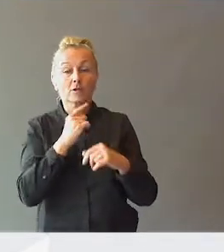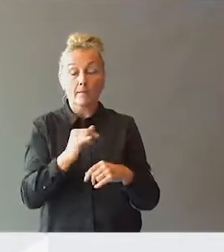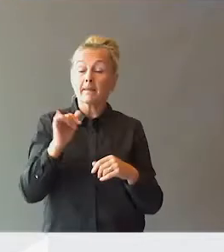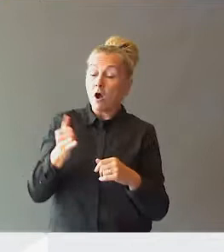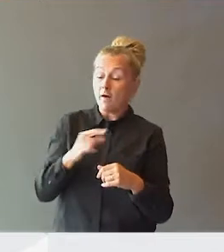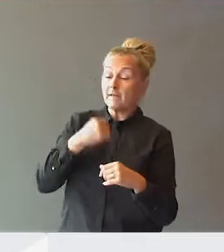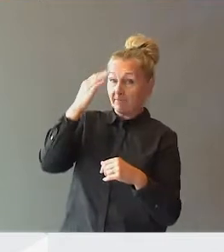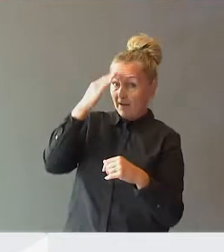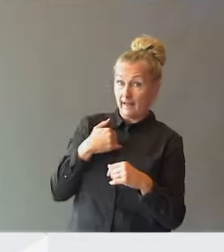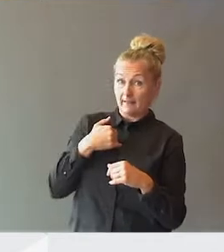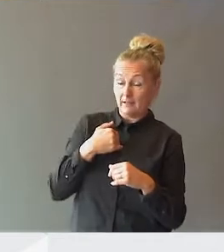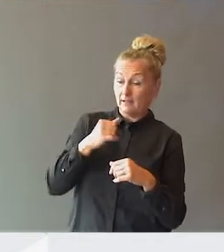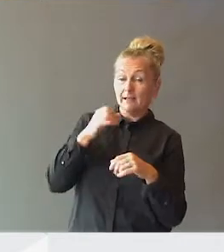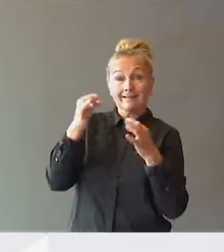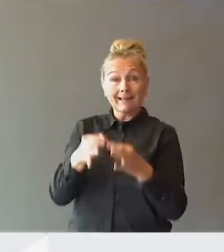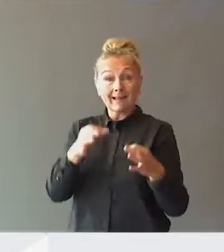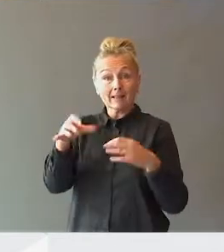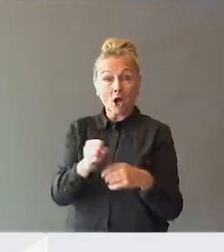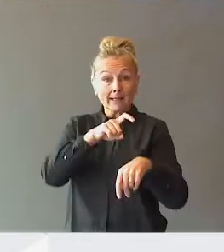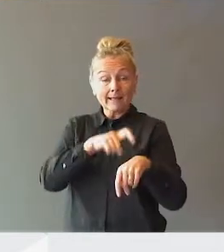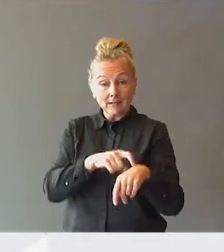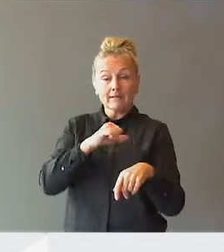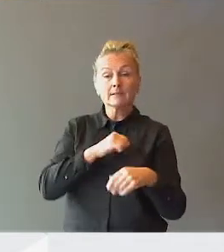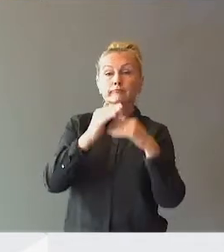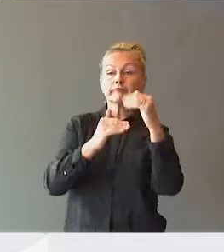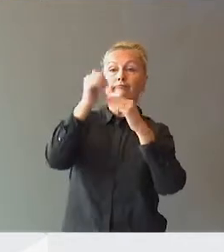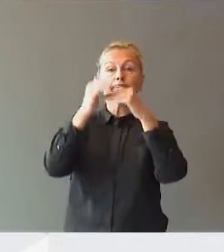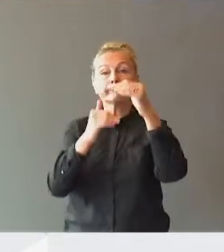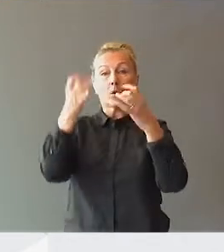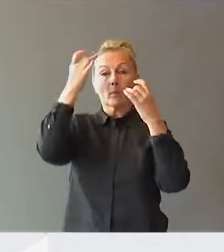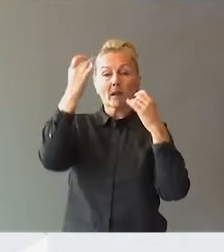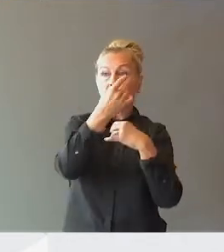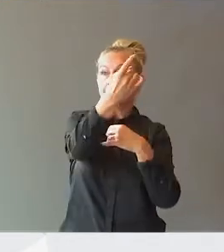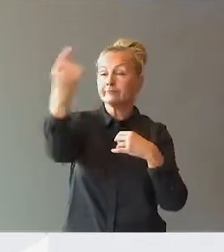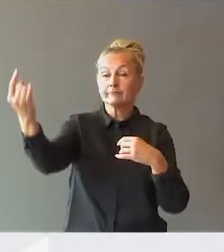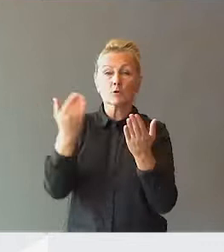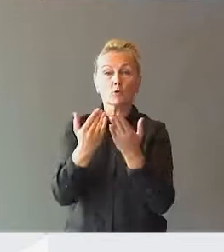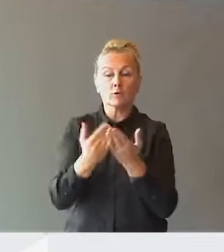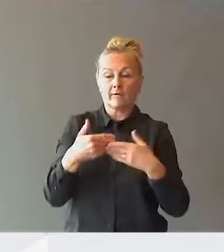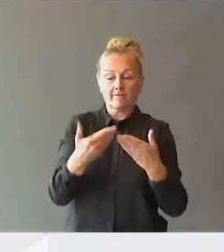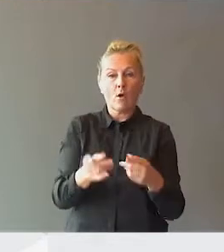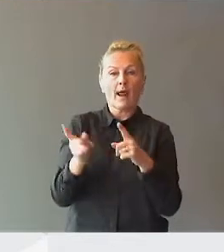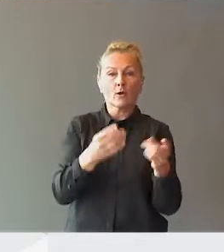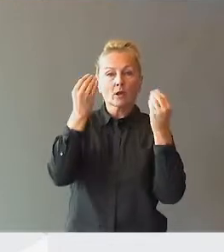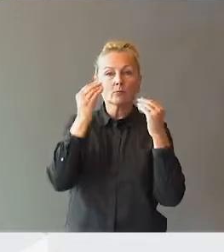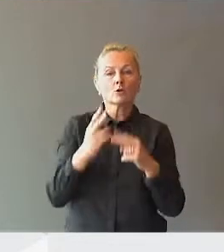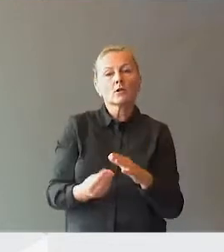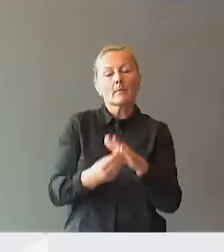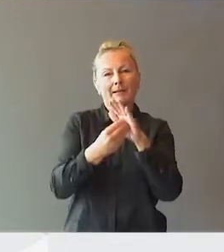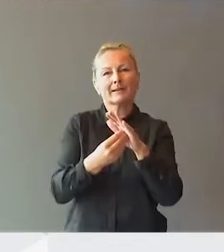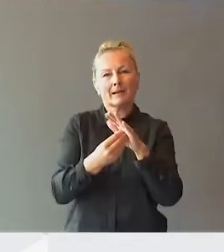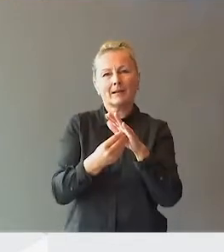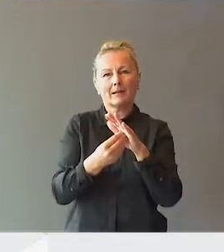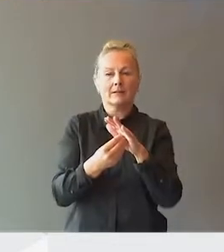tar tid, og hvis vi skal bygge opp ny kompetanse på den enkelte skolen her, og vi skal få en læreutdanning som også skal bidra her, så